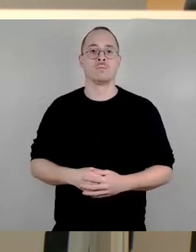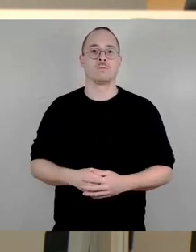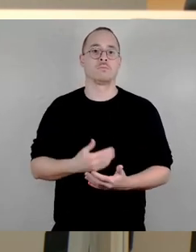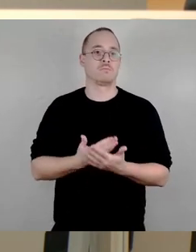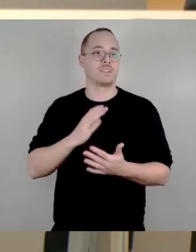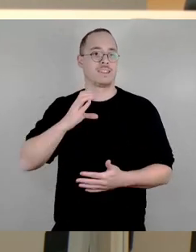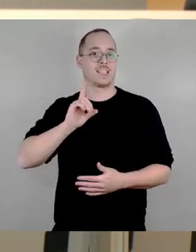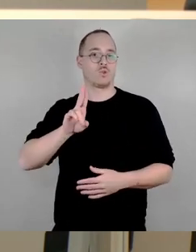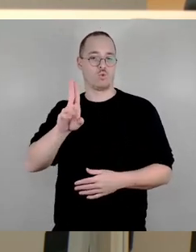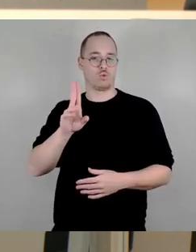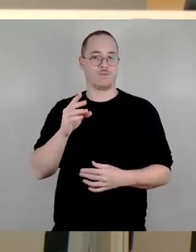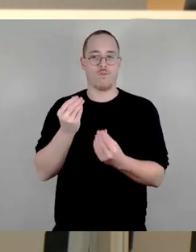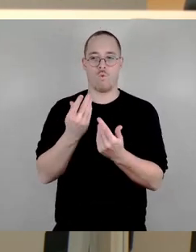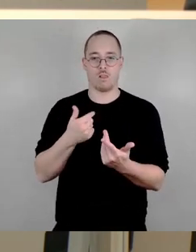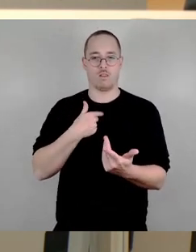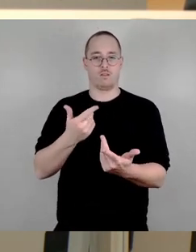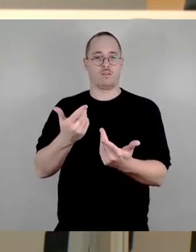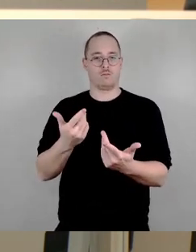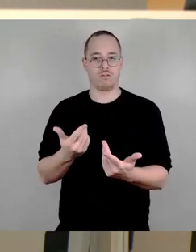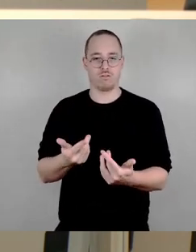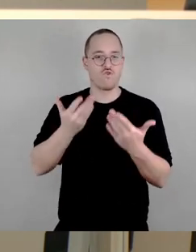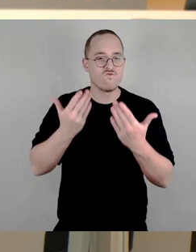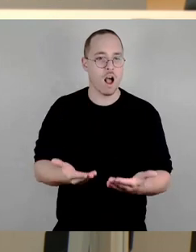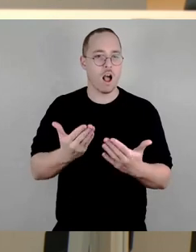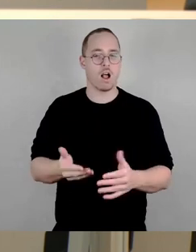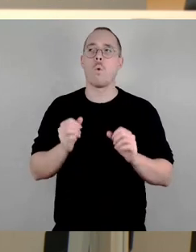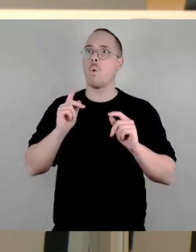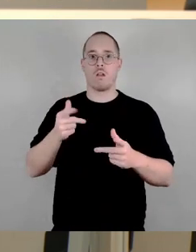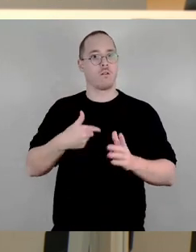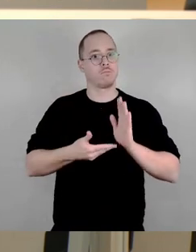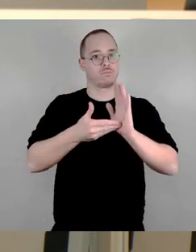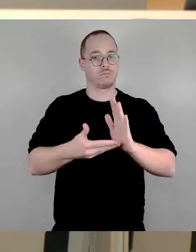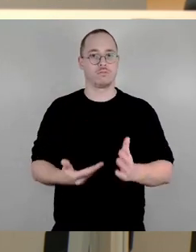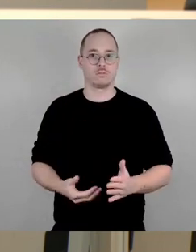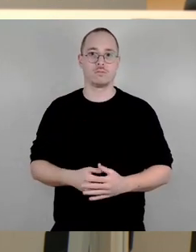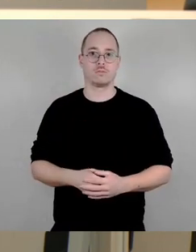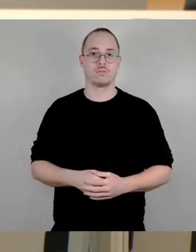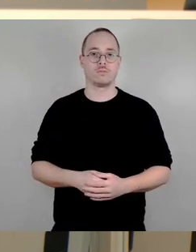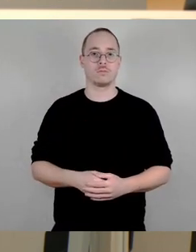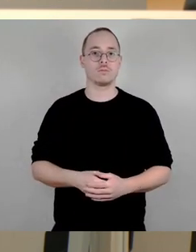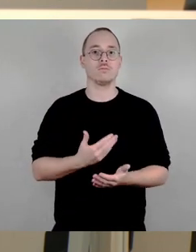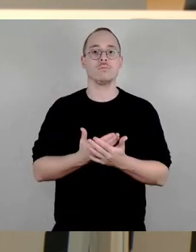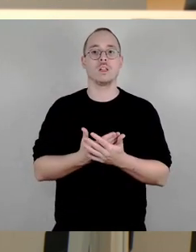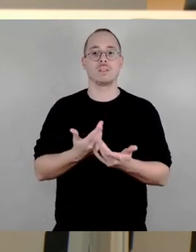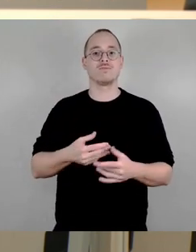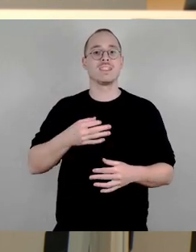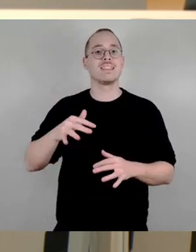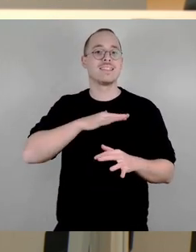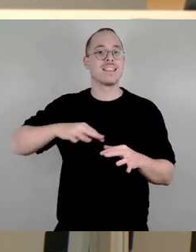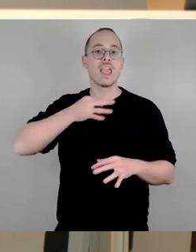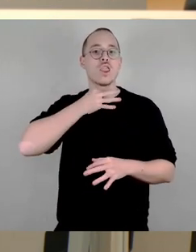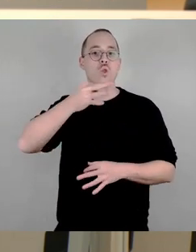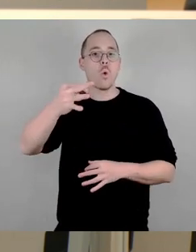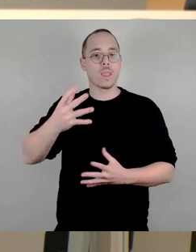haben sind, ist auch nichts Neues. Seenotrettung kriminalisieren, Asylrecht verschärfen, Außenlager einzäunen, Alltagsgeschäft.